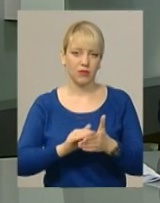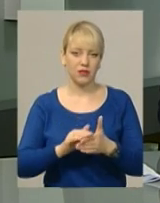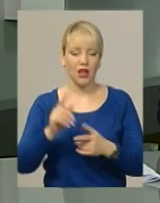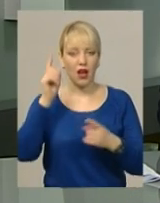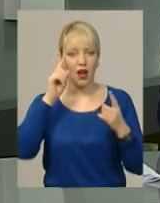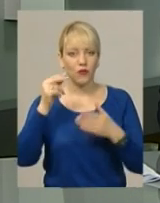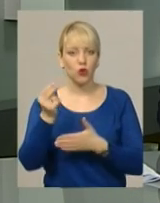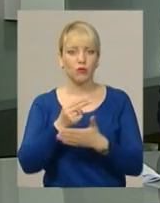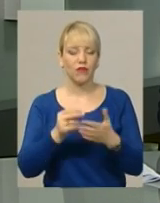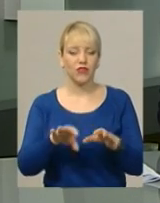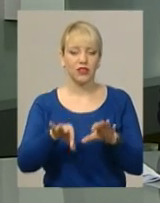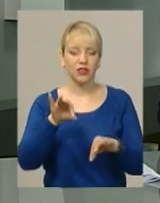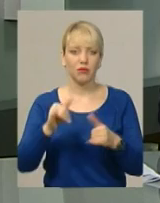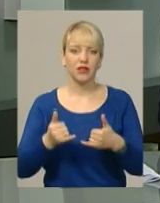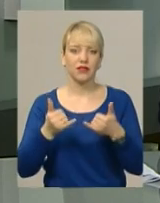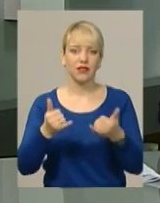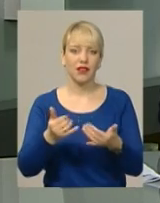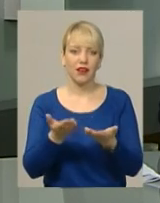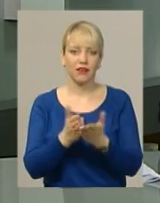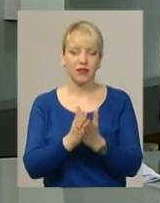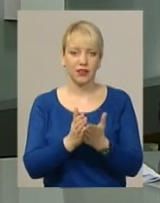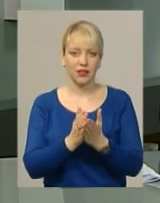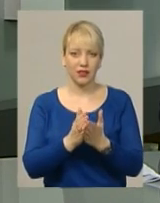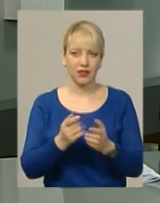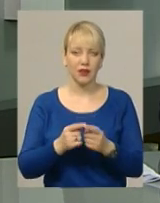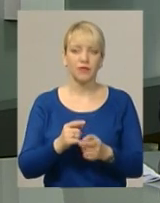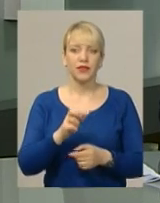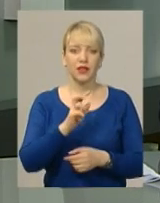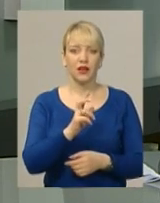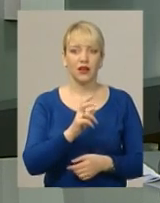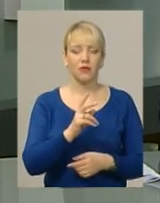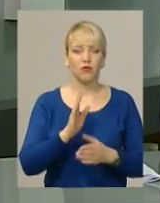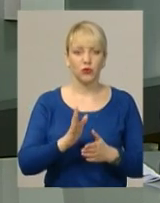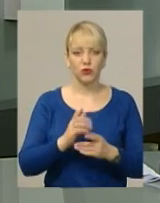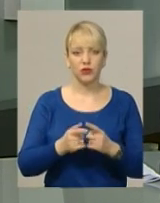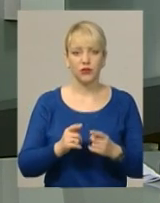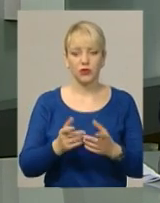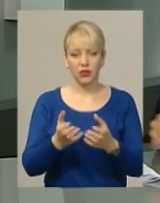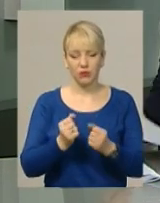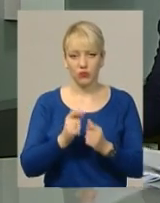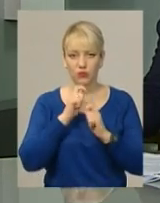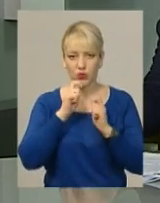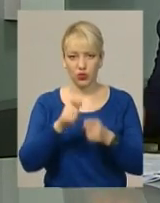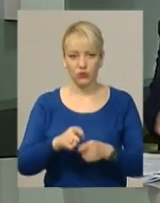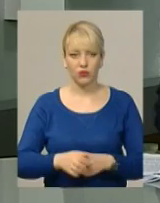малюнків, відібраних для ілюстрування книжки блаженішого Любомира «Гріхи і чесноти» отримують її у подарунок.